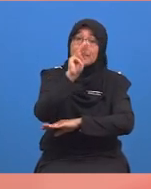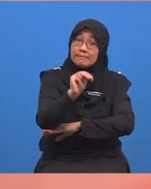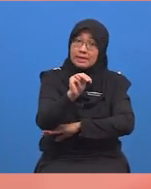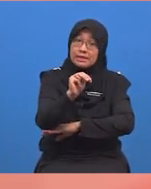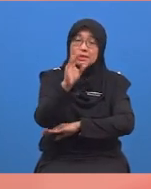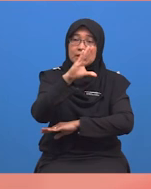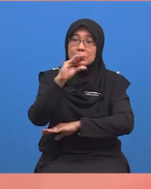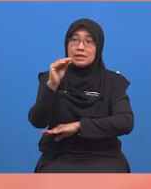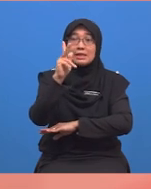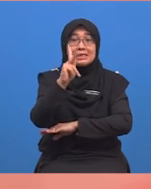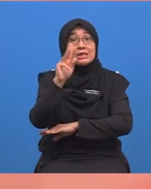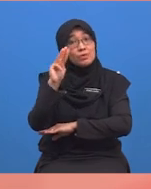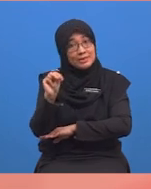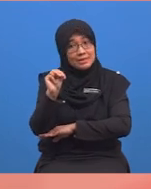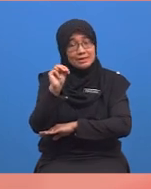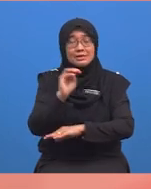dan kilometer.